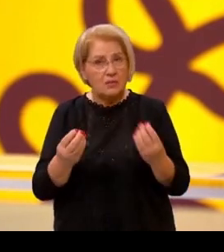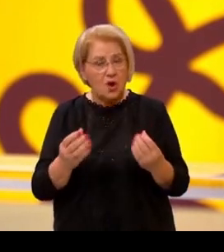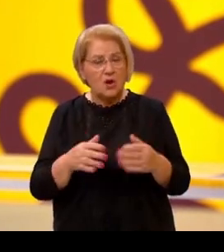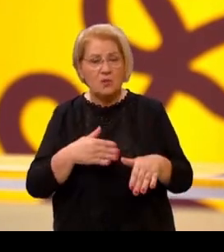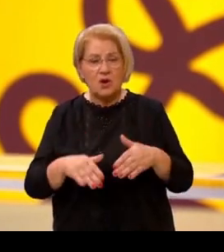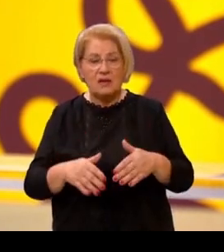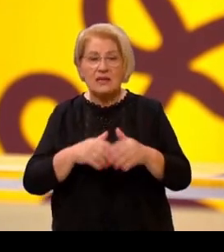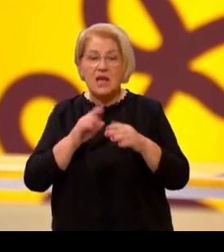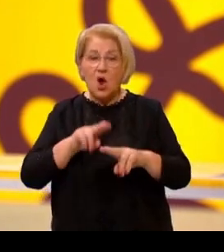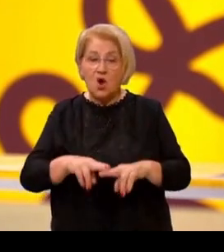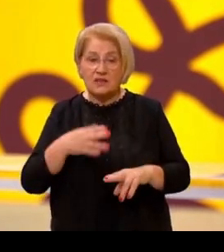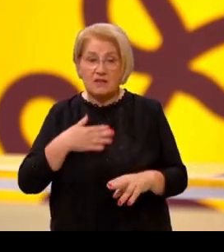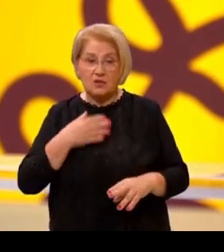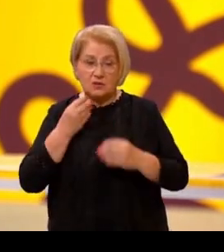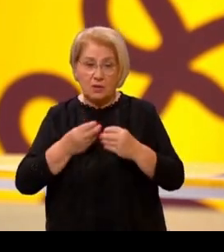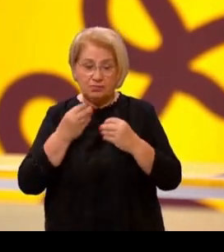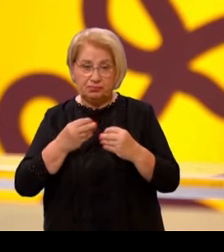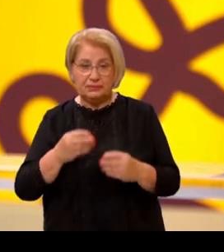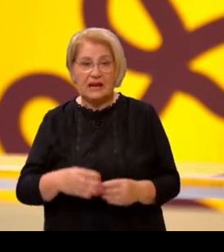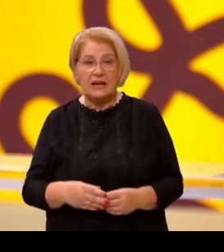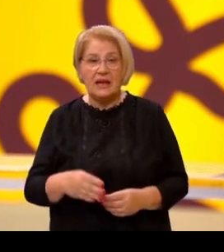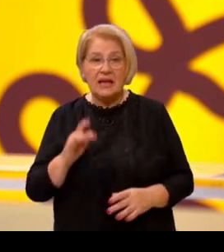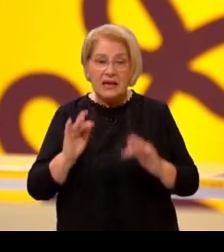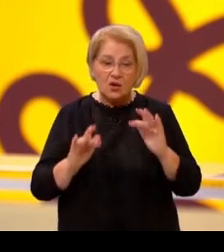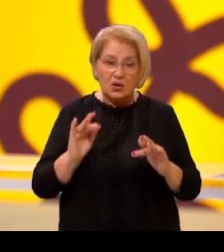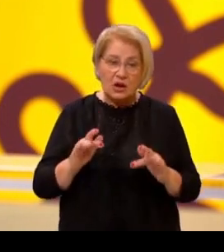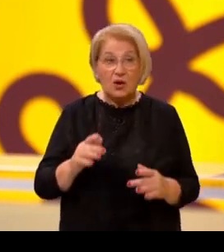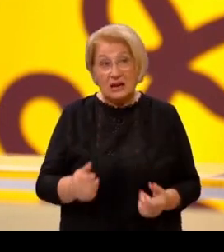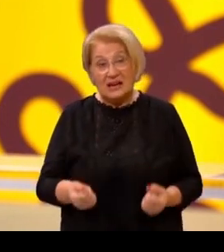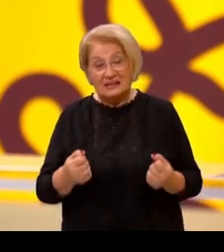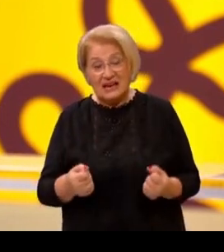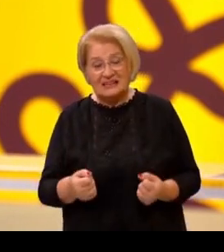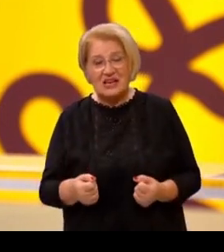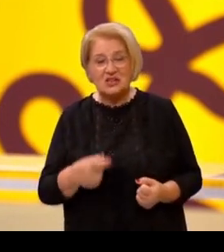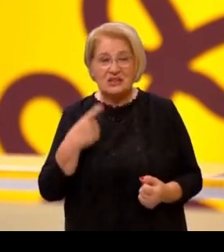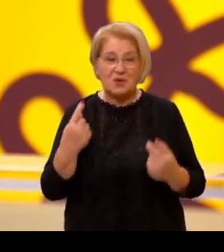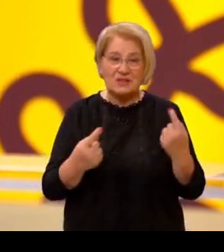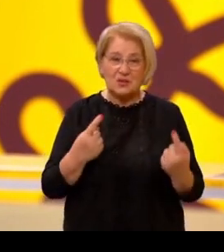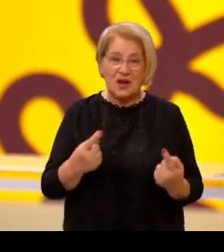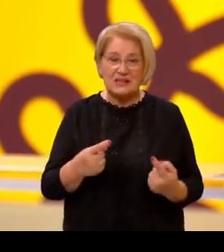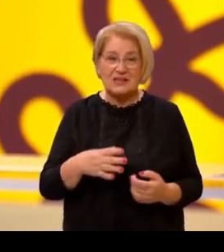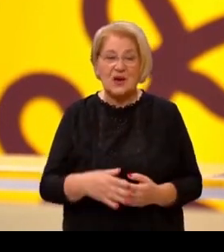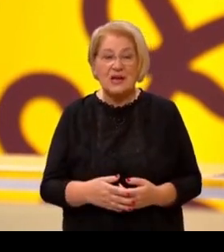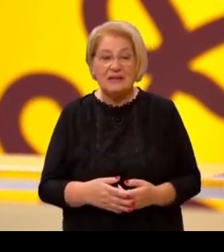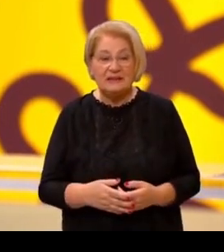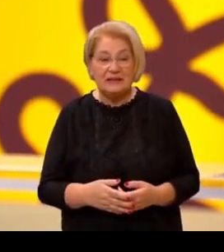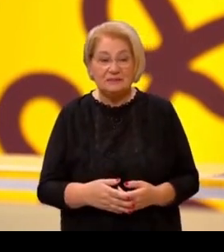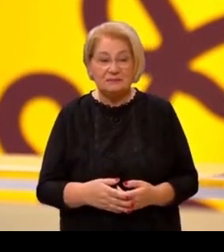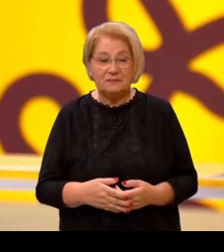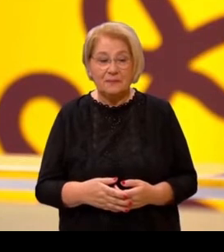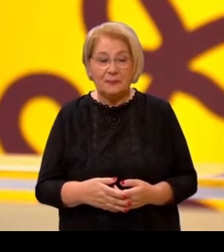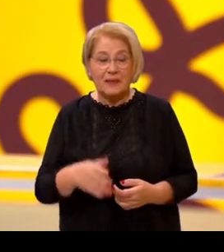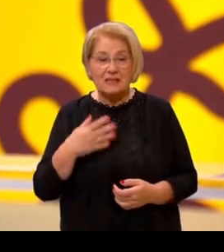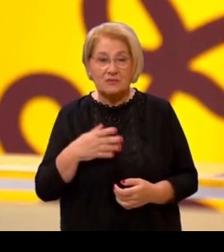umirovljenici ostavljaju svoje komentare, naravno često i ogorčene komentare zbog situacije u Hrvatskoj i svojim